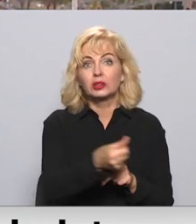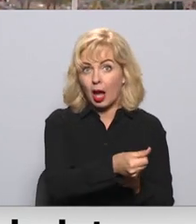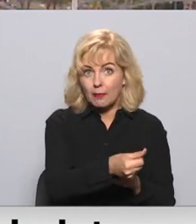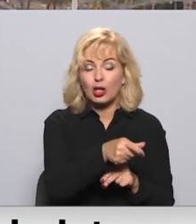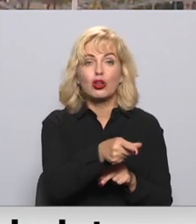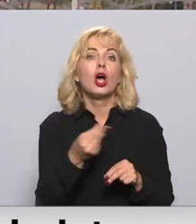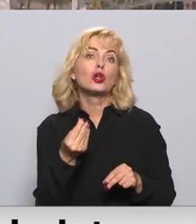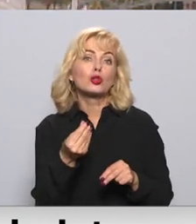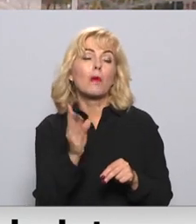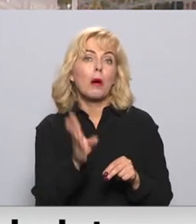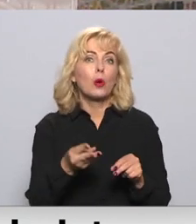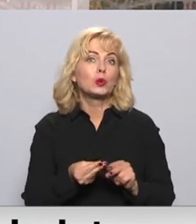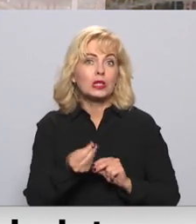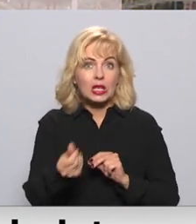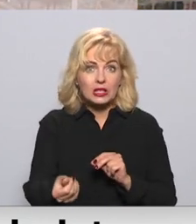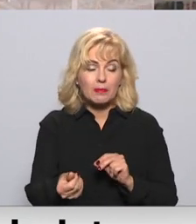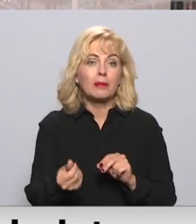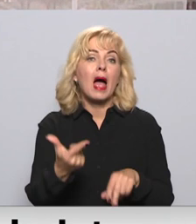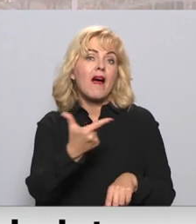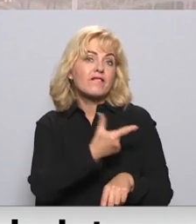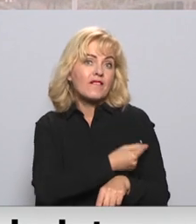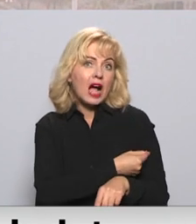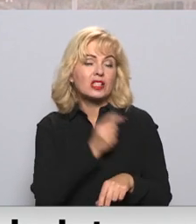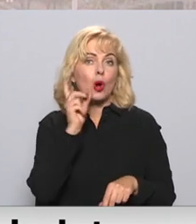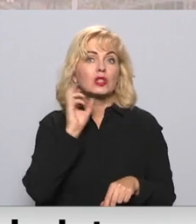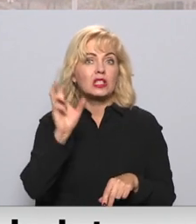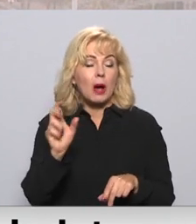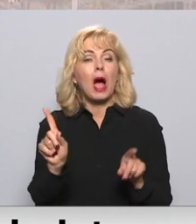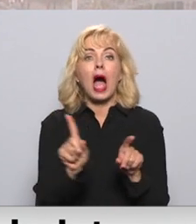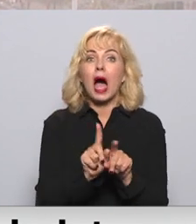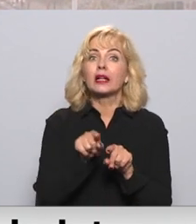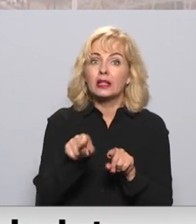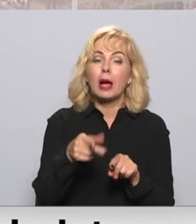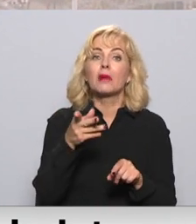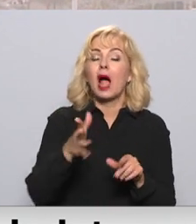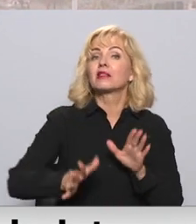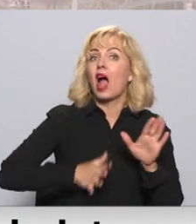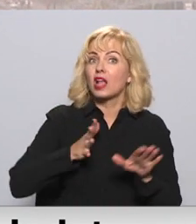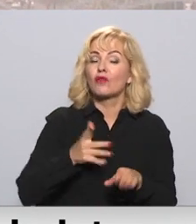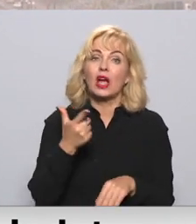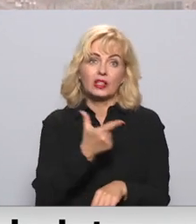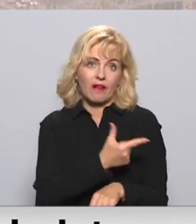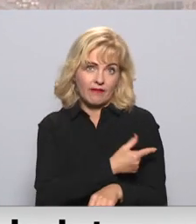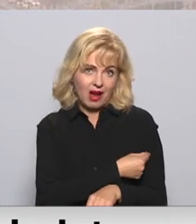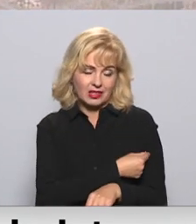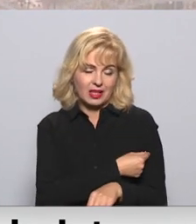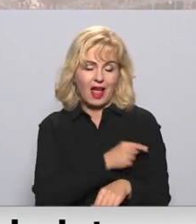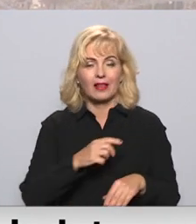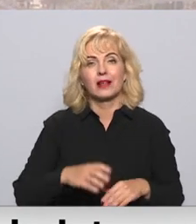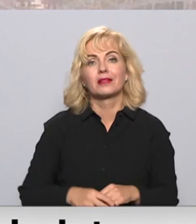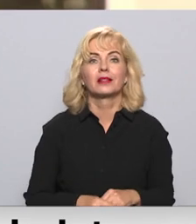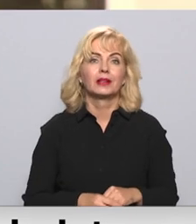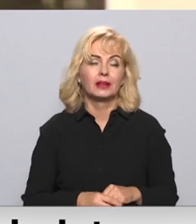Šī summa tiks izmaksāta gan jau vakcinātajiem senioriem, gan tiem, kuri vēl tikai vakcinēsies. Turpina Madara Līcīte.